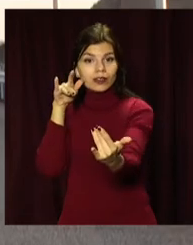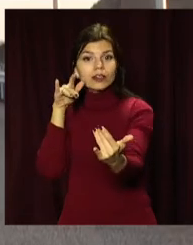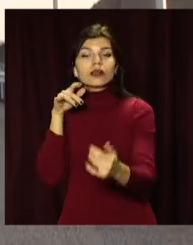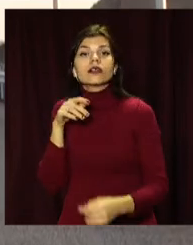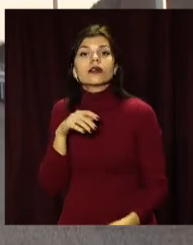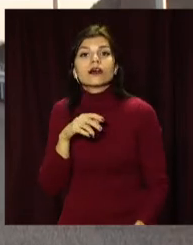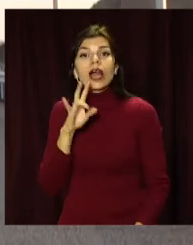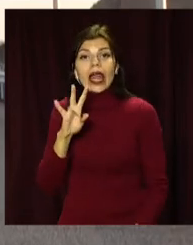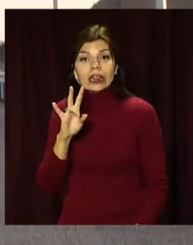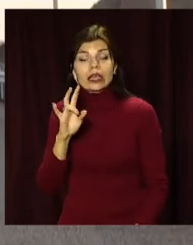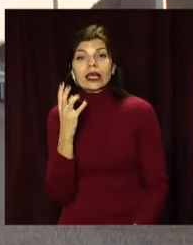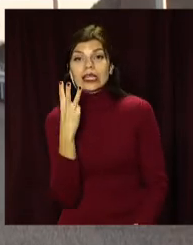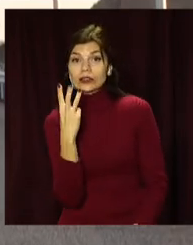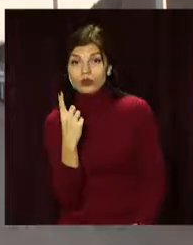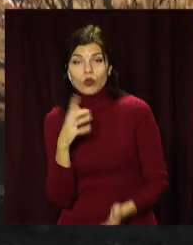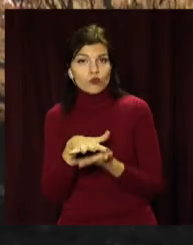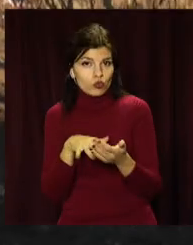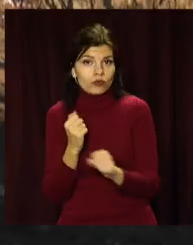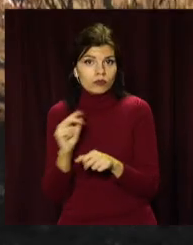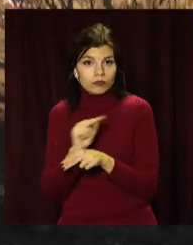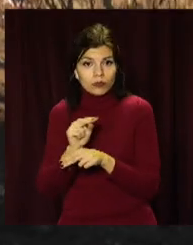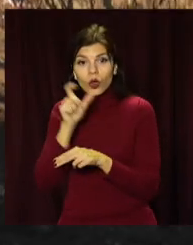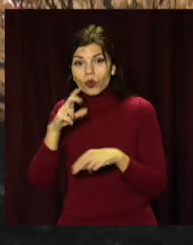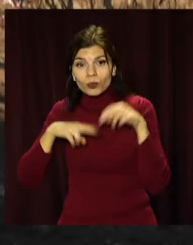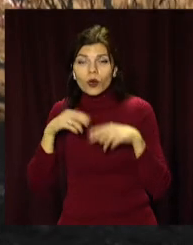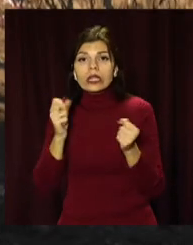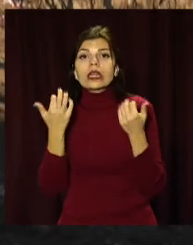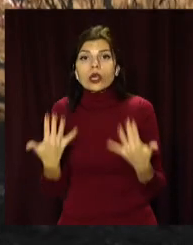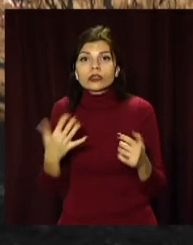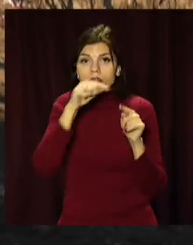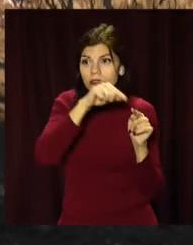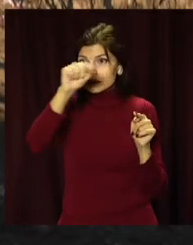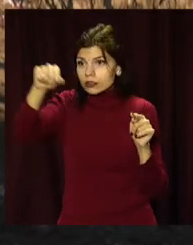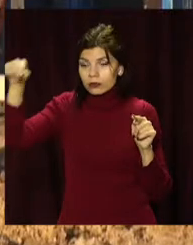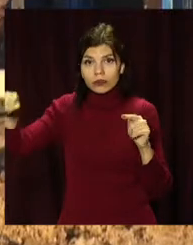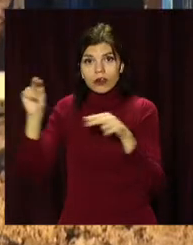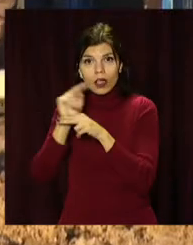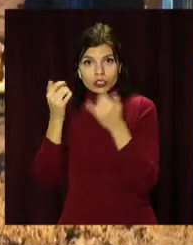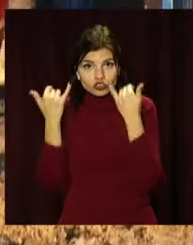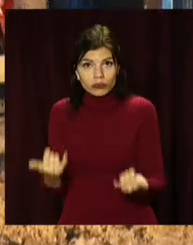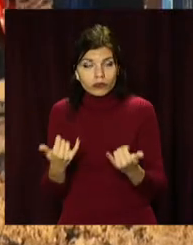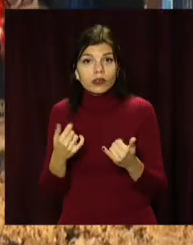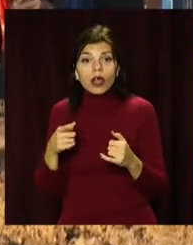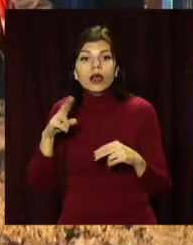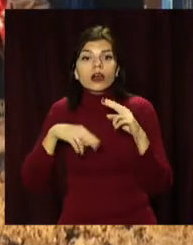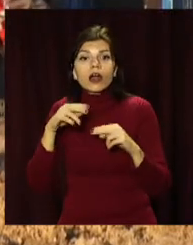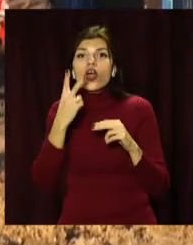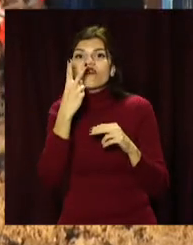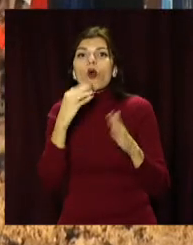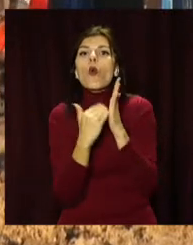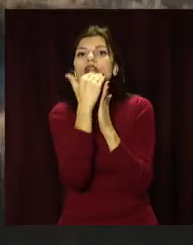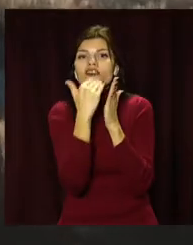Н31 продовжуються роботи. Будівельники працюють на декількох ділянках одночасно. Наразі будують дворівневу